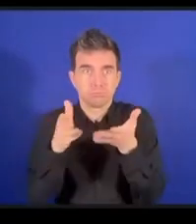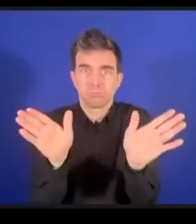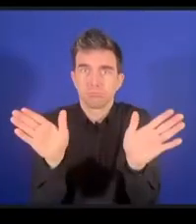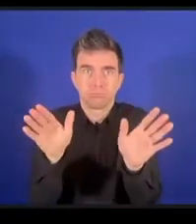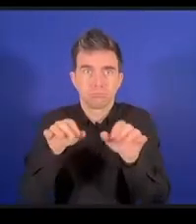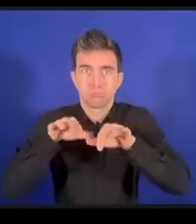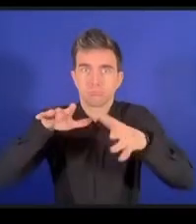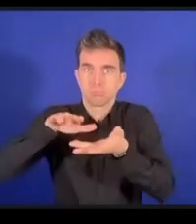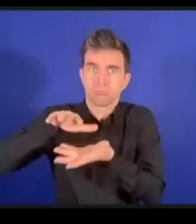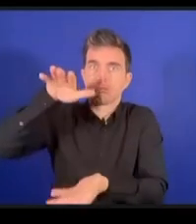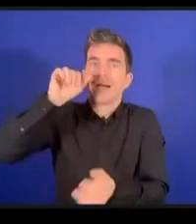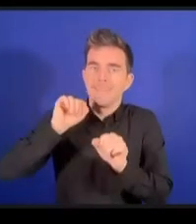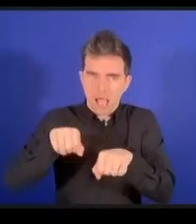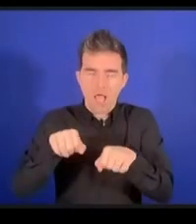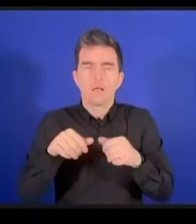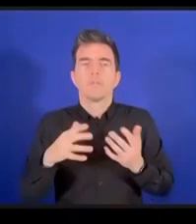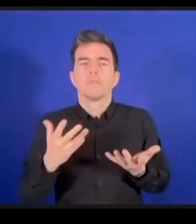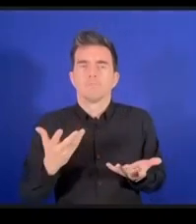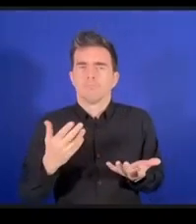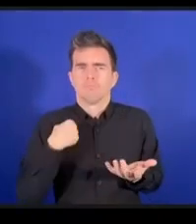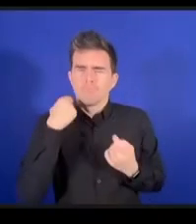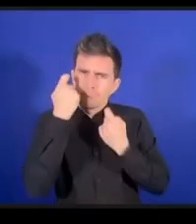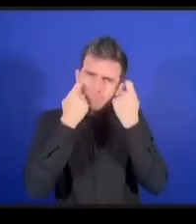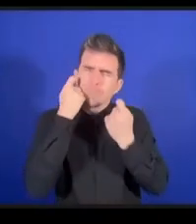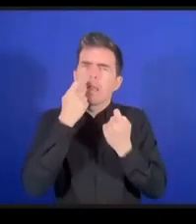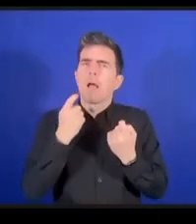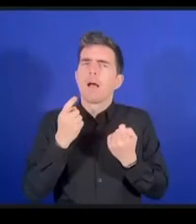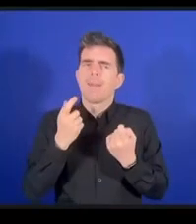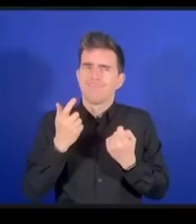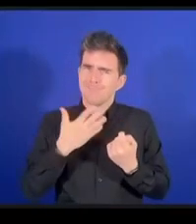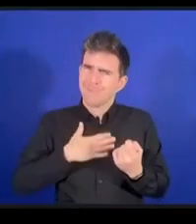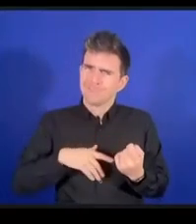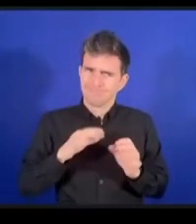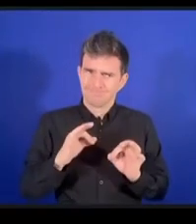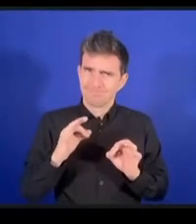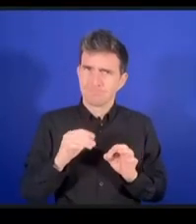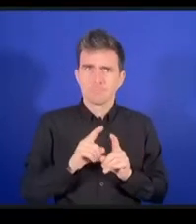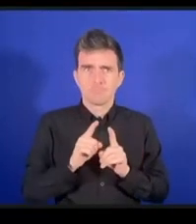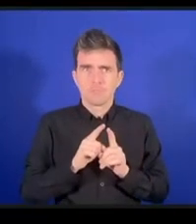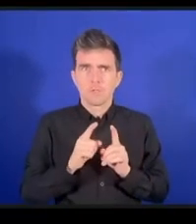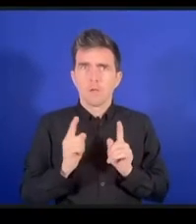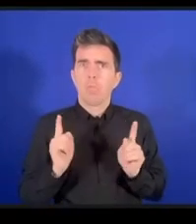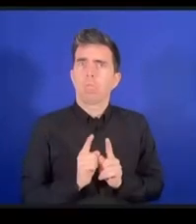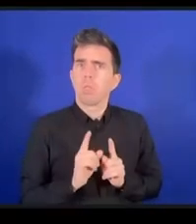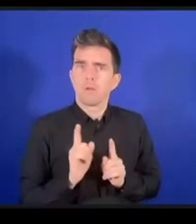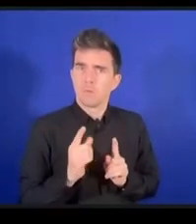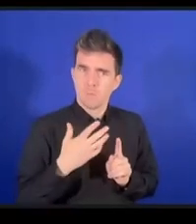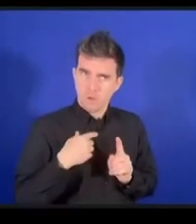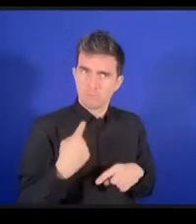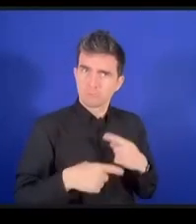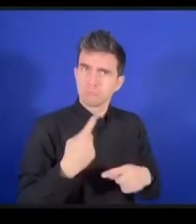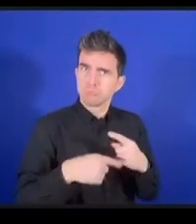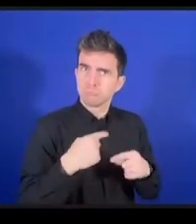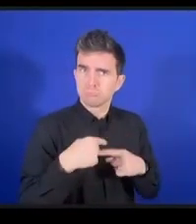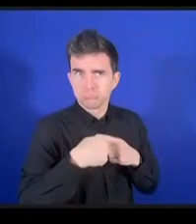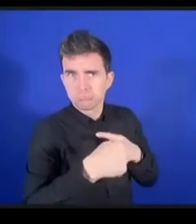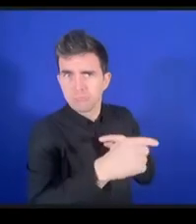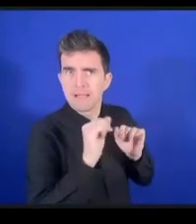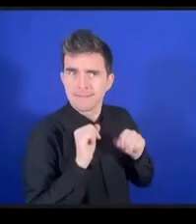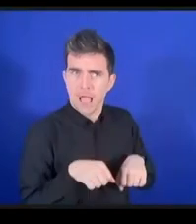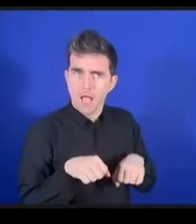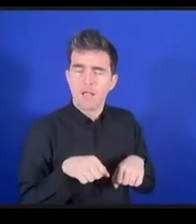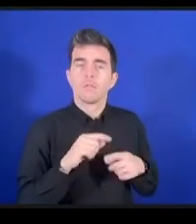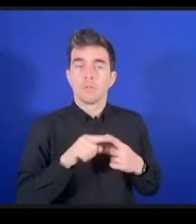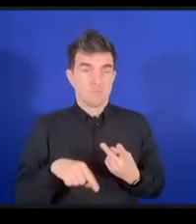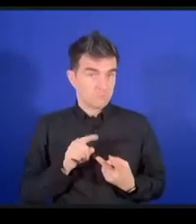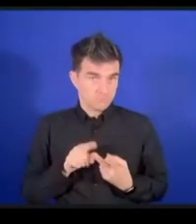またインターネットというのは人間中心でなければなりませんそこでコートアクションですけれどもグローバ